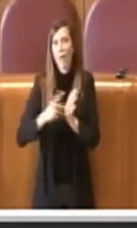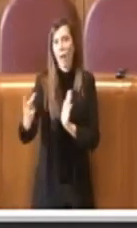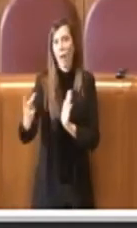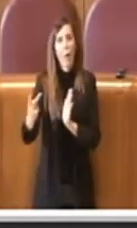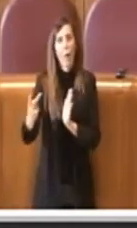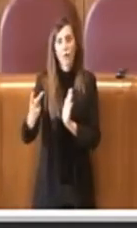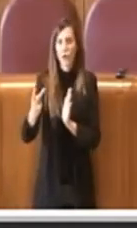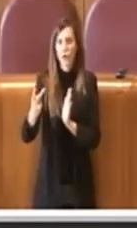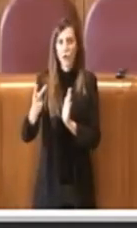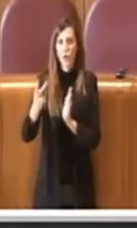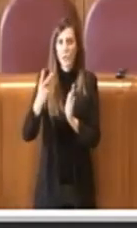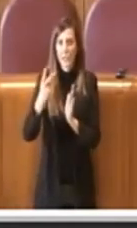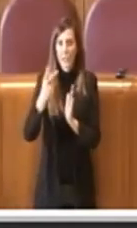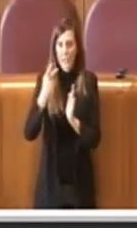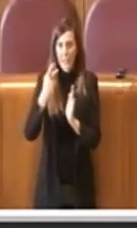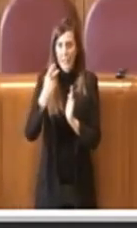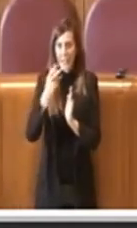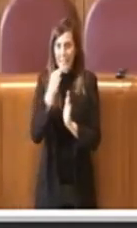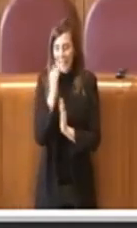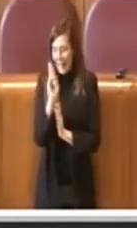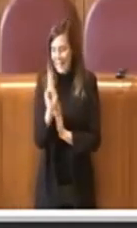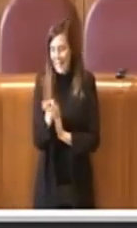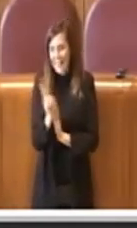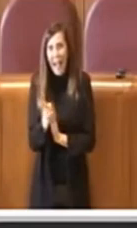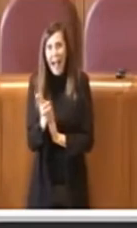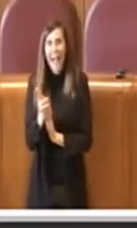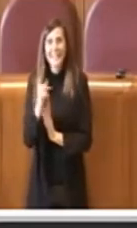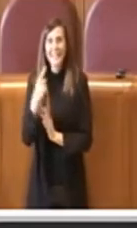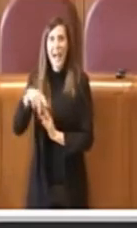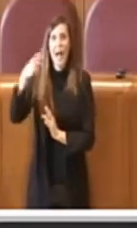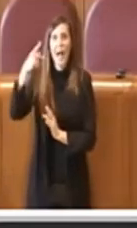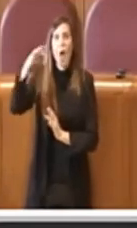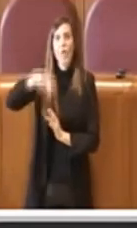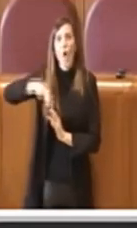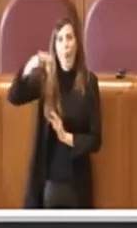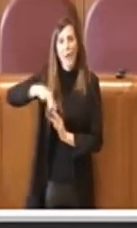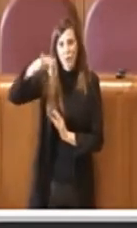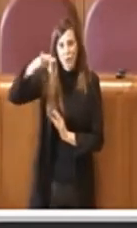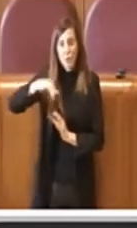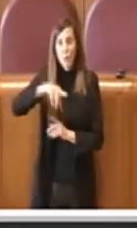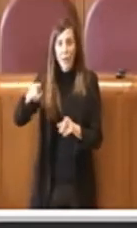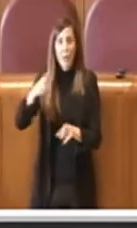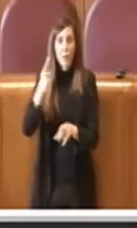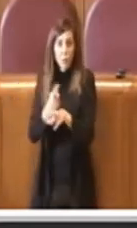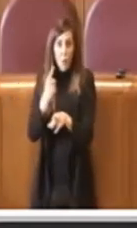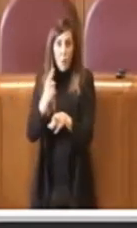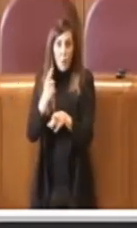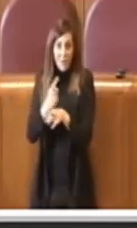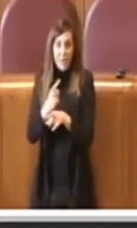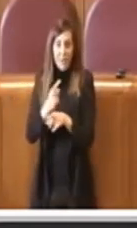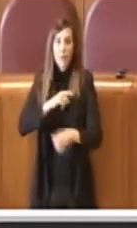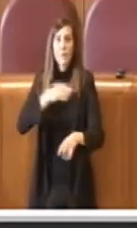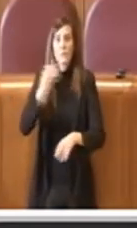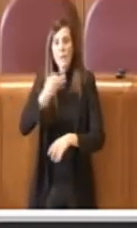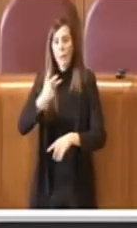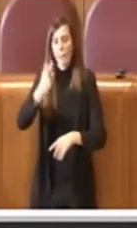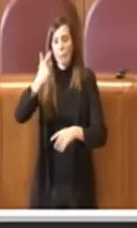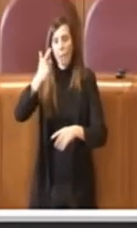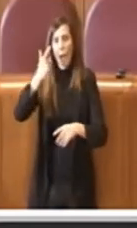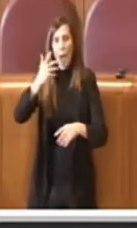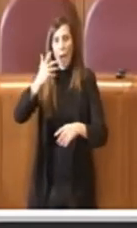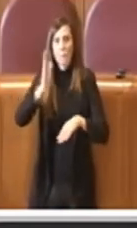operazioni che le tassisti e non reggiatori erano tenuti a fare, regandosi fisicamente